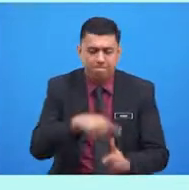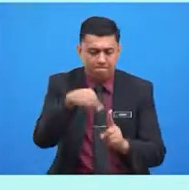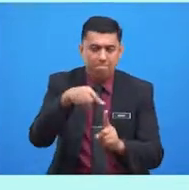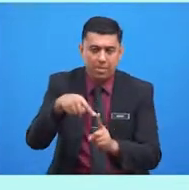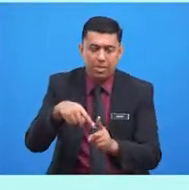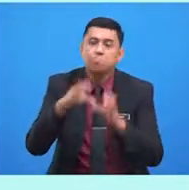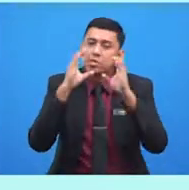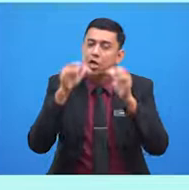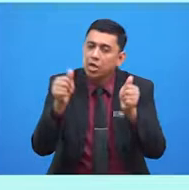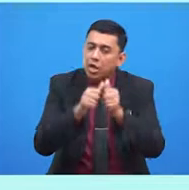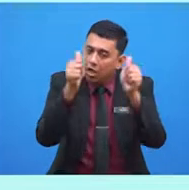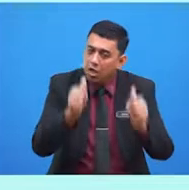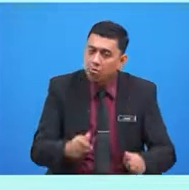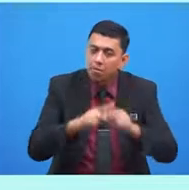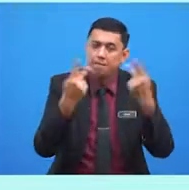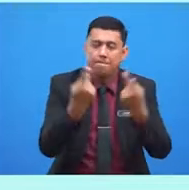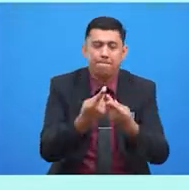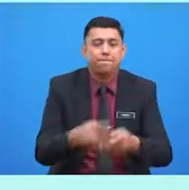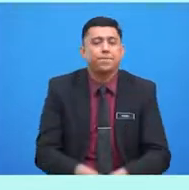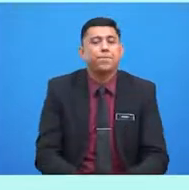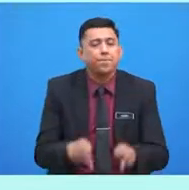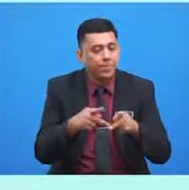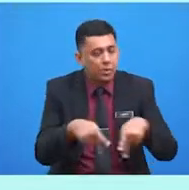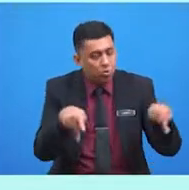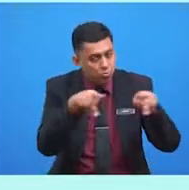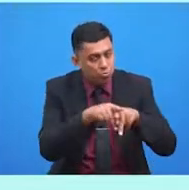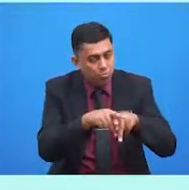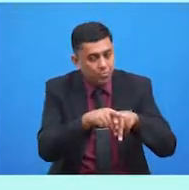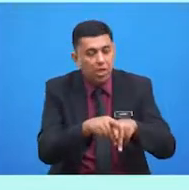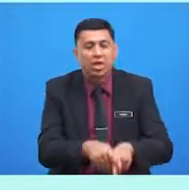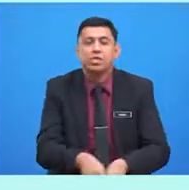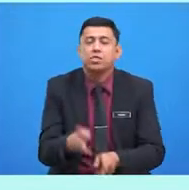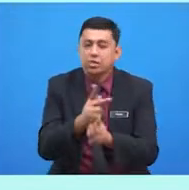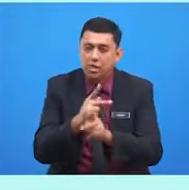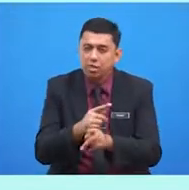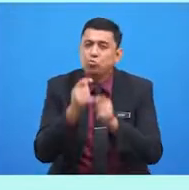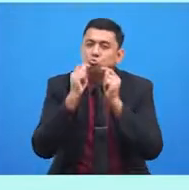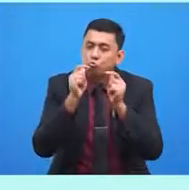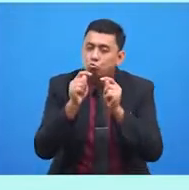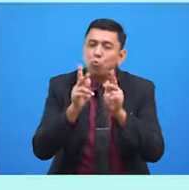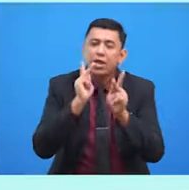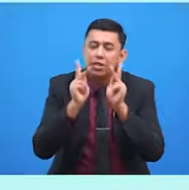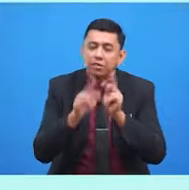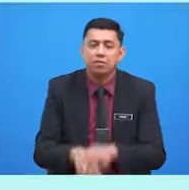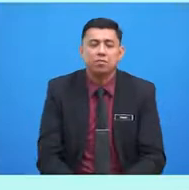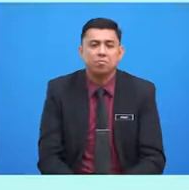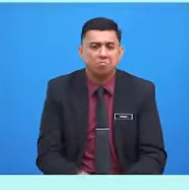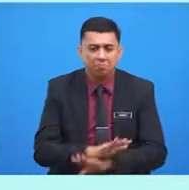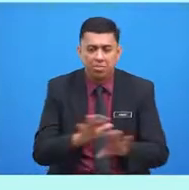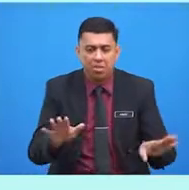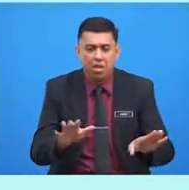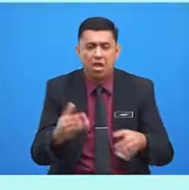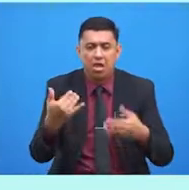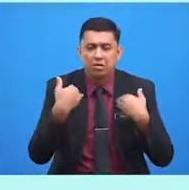kita perlu menjaga tutur kata supaya tidak menyinggung